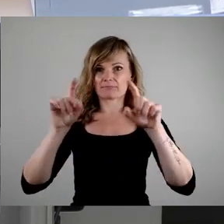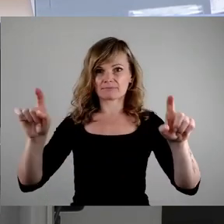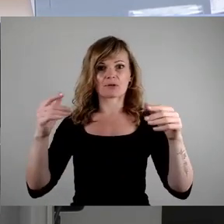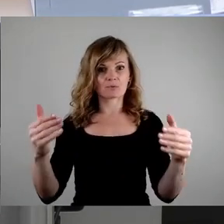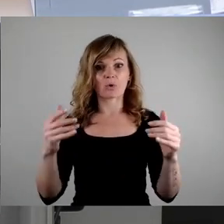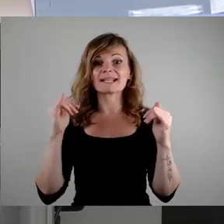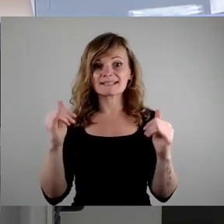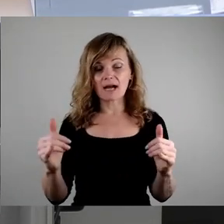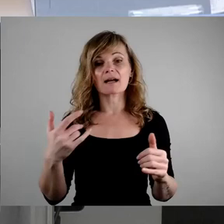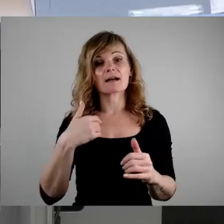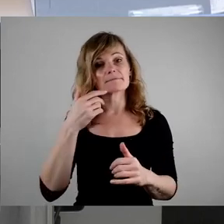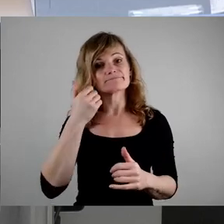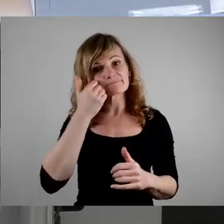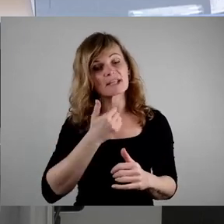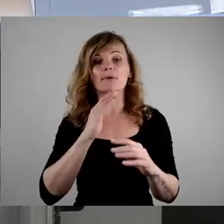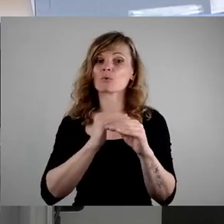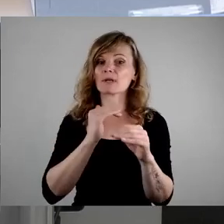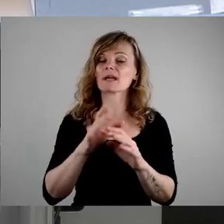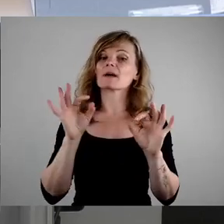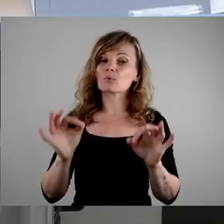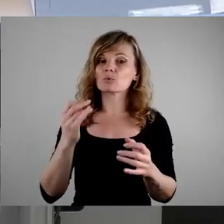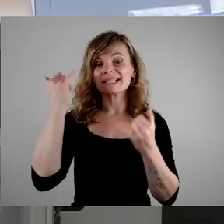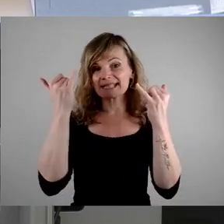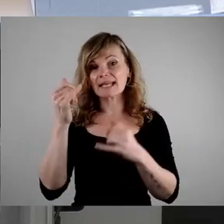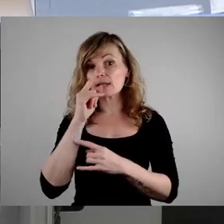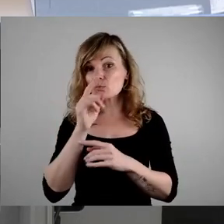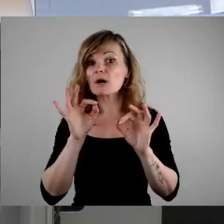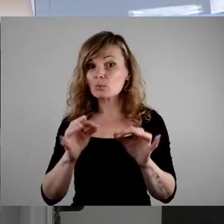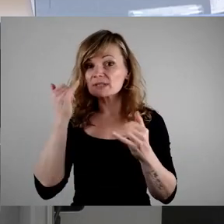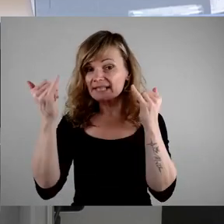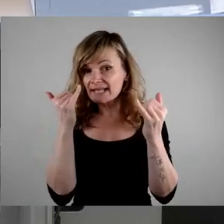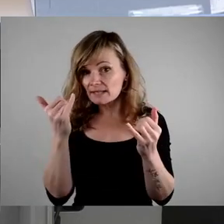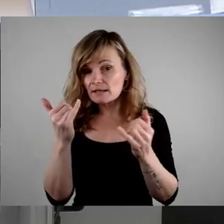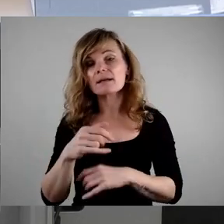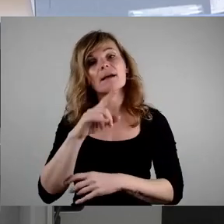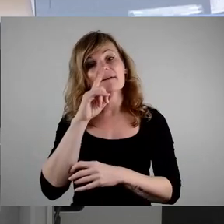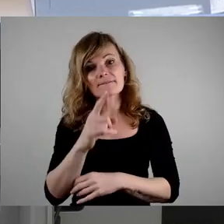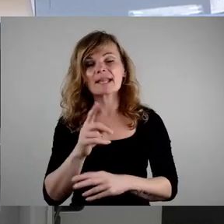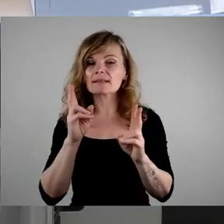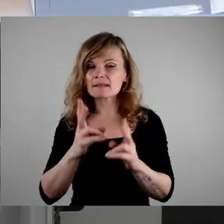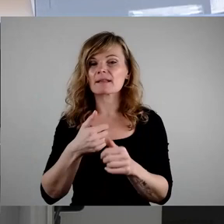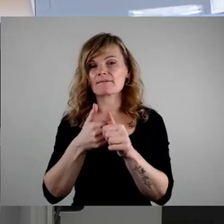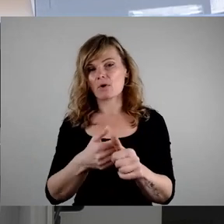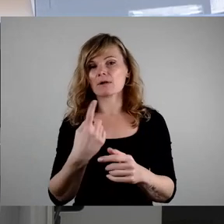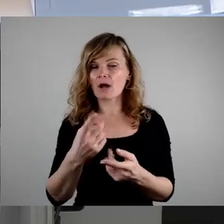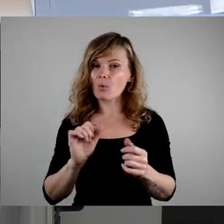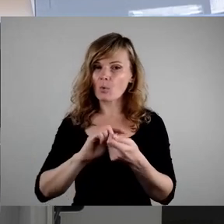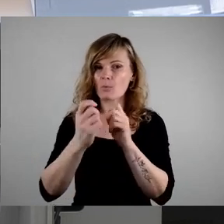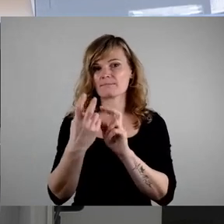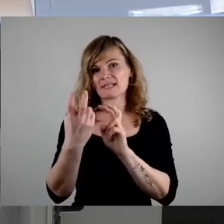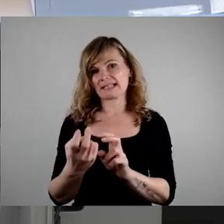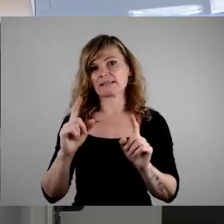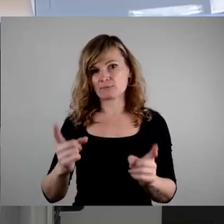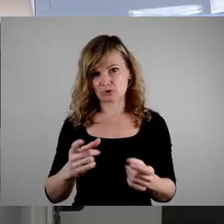Kollegen, gute Ideen sind nur dann gute Ideen, wenn man ihnen auch Taten folgen lässt. Und deshalb